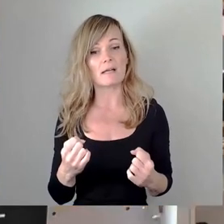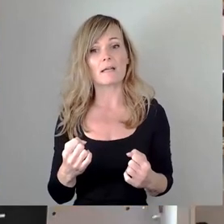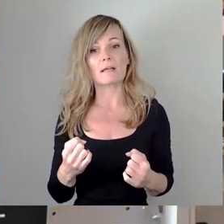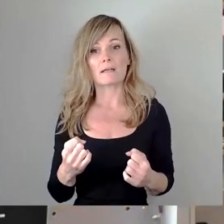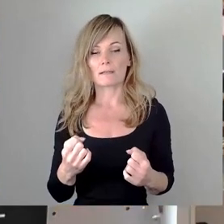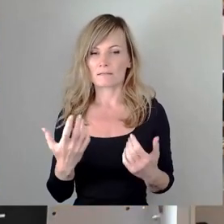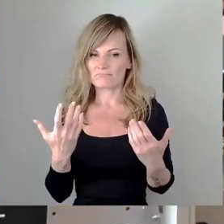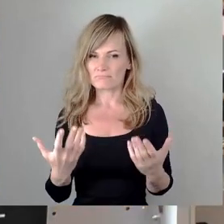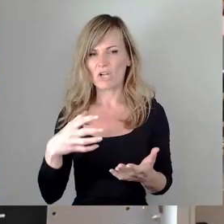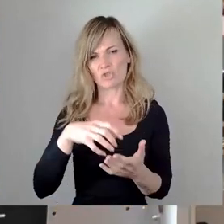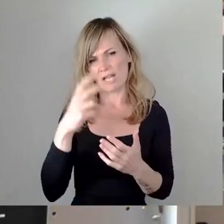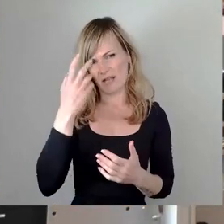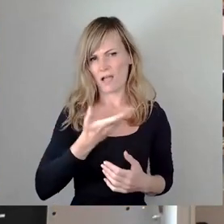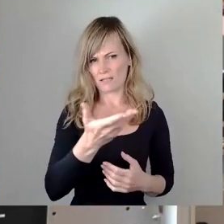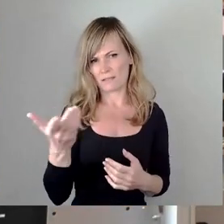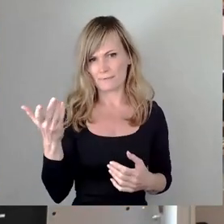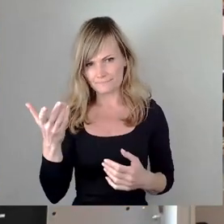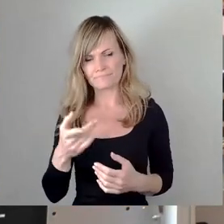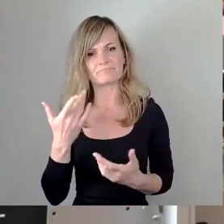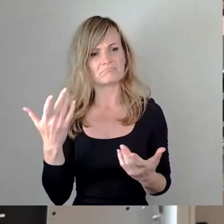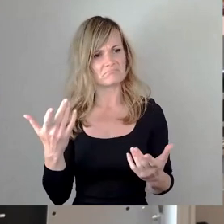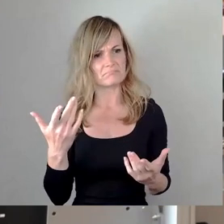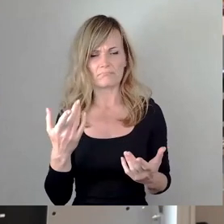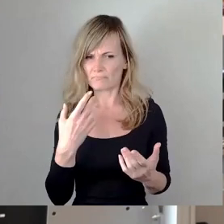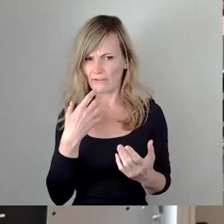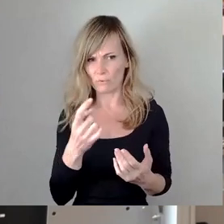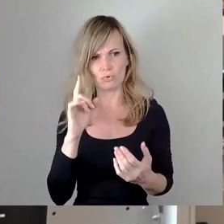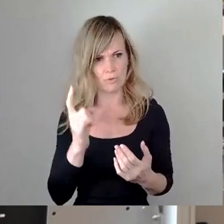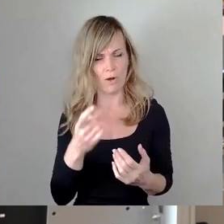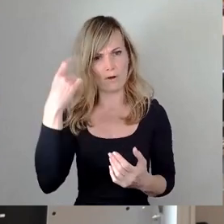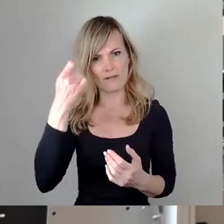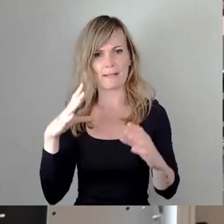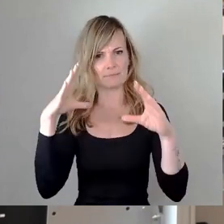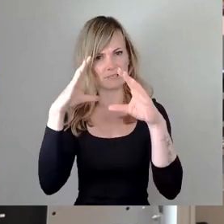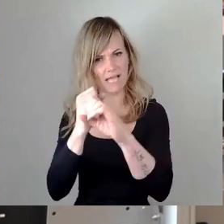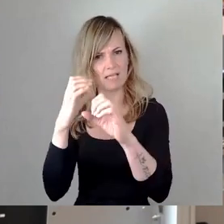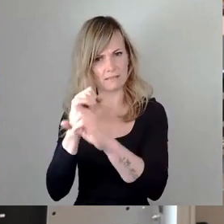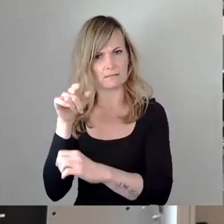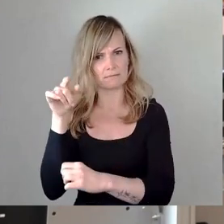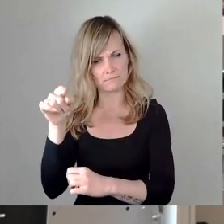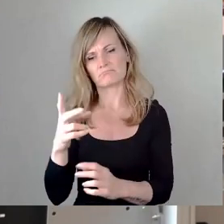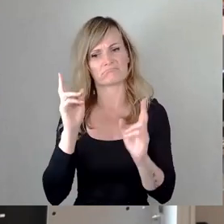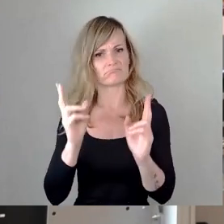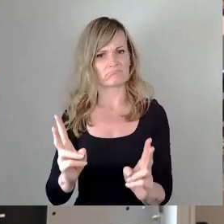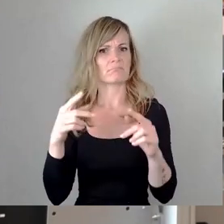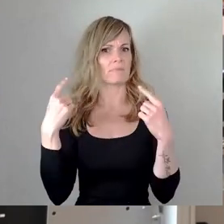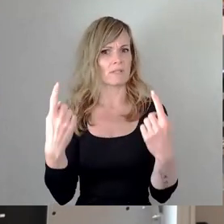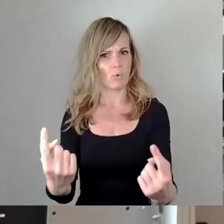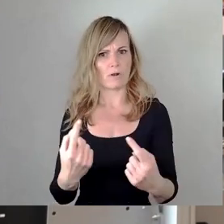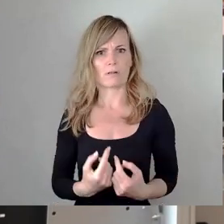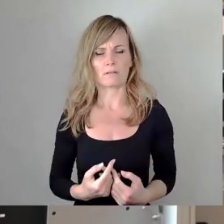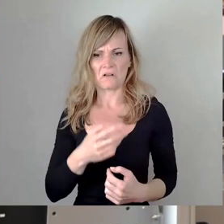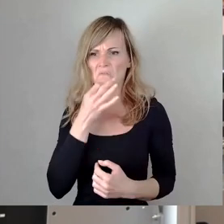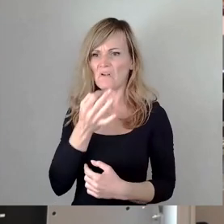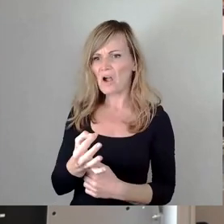Stadtrat die Filmnächte erhalten will und ihre Existenz sichern will und diese nicht in Frage stellen möchte.